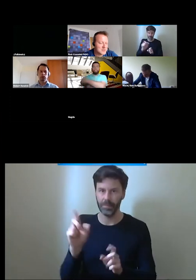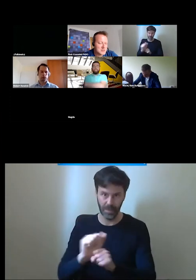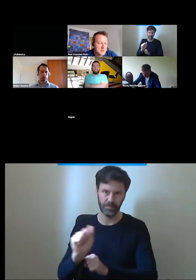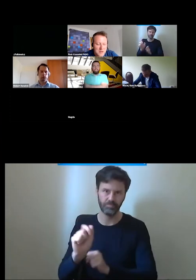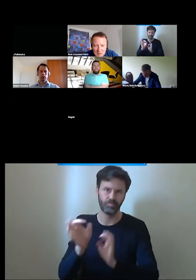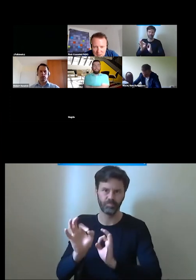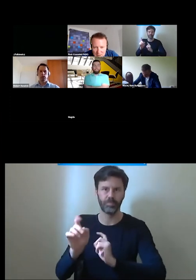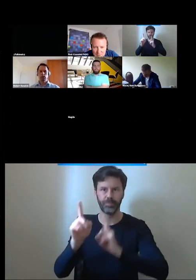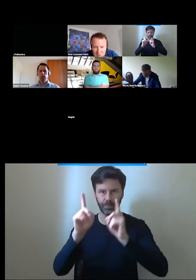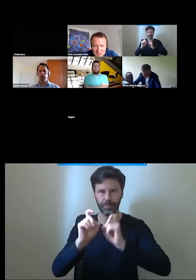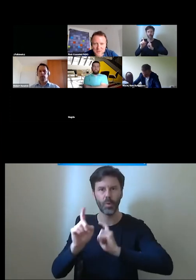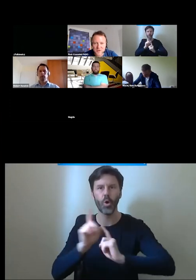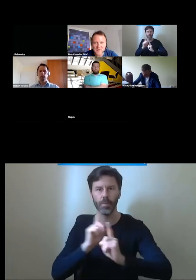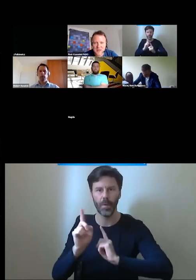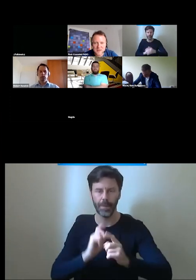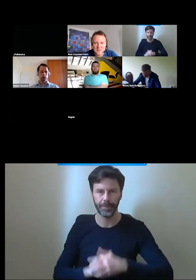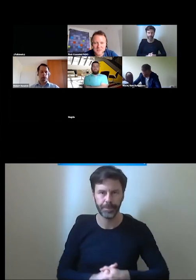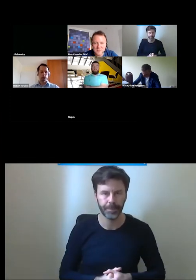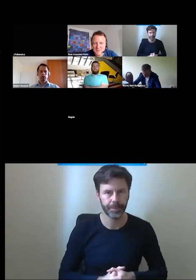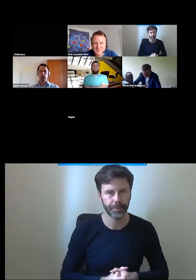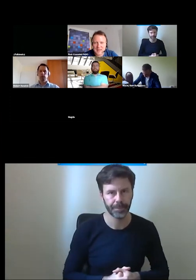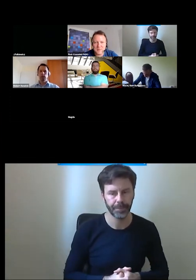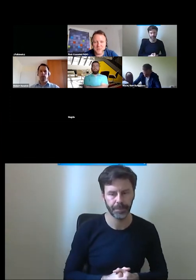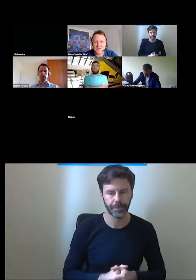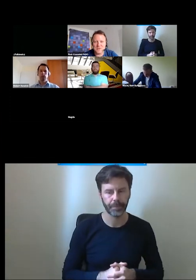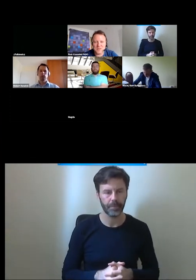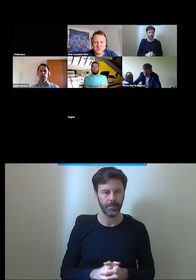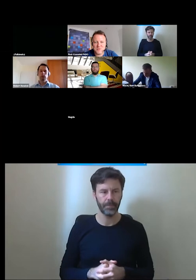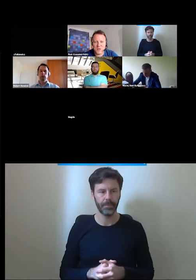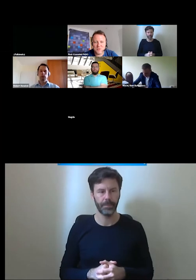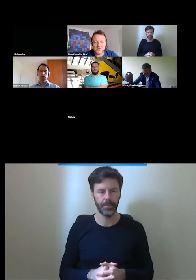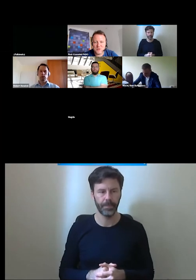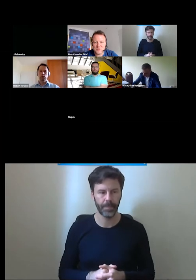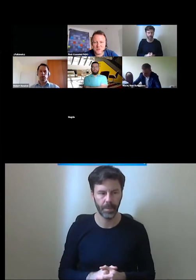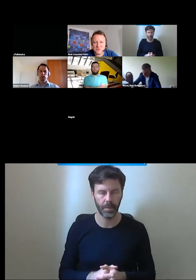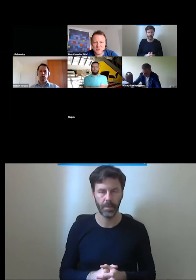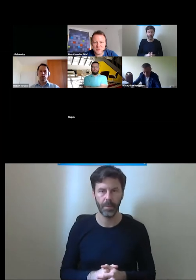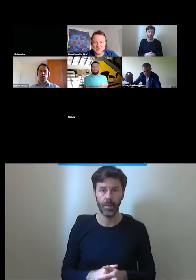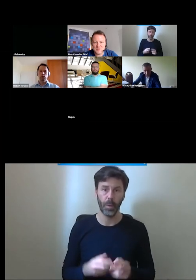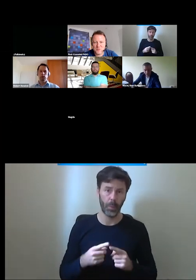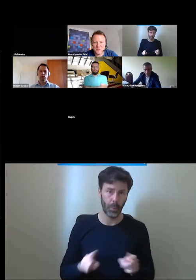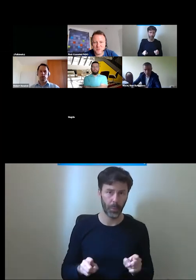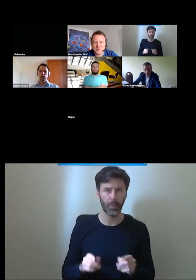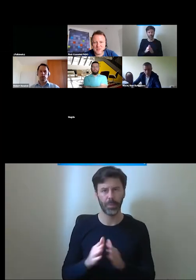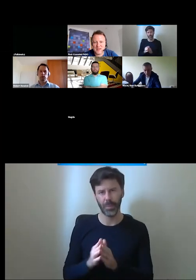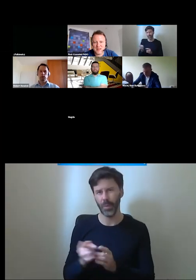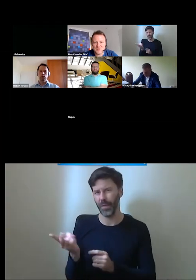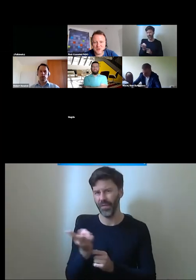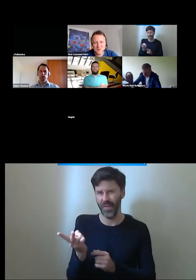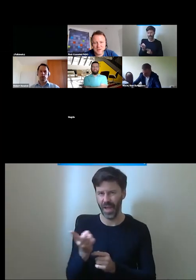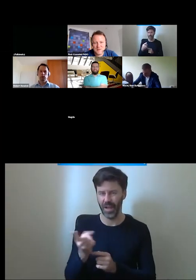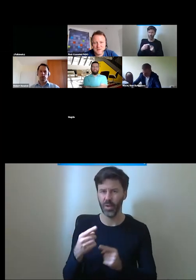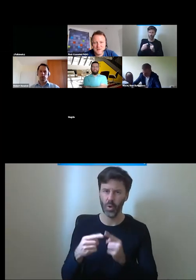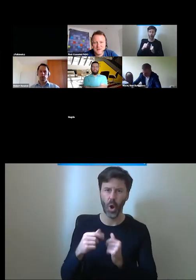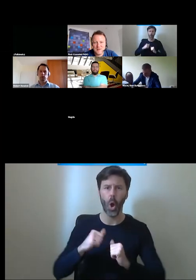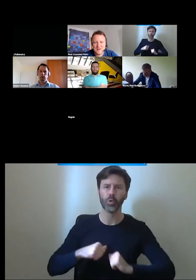dyskutanci. Jesteśmy trochę w takim, tak, najpierw oczywiście też krótka prośba o to, żebyście powiedzieli po dwa zdania o